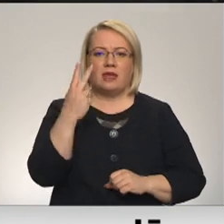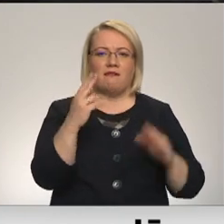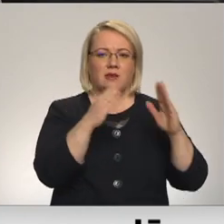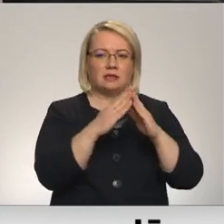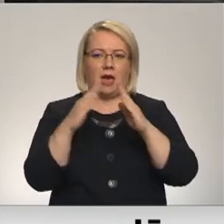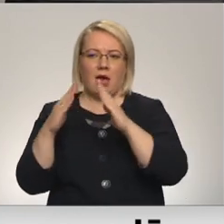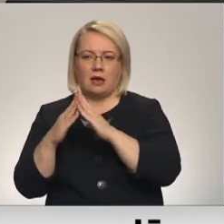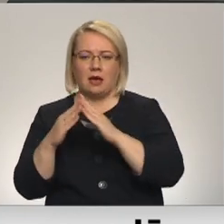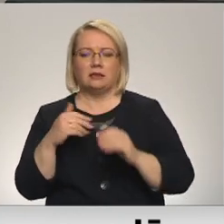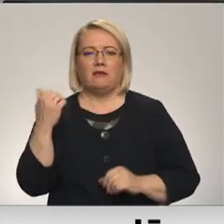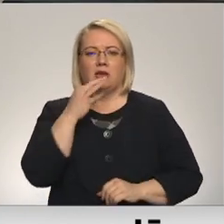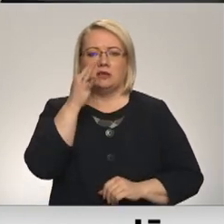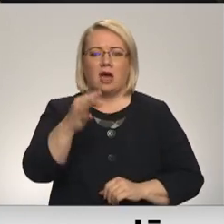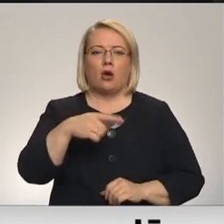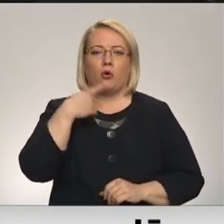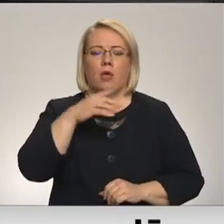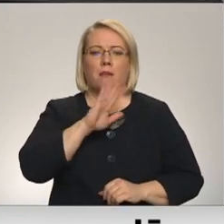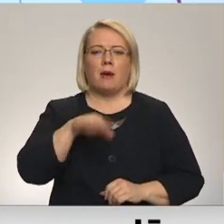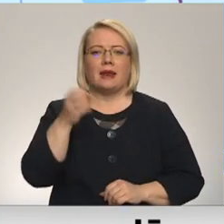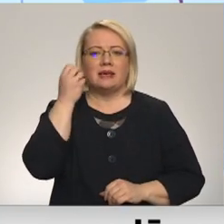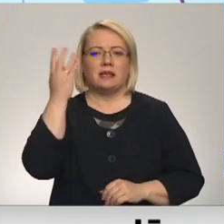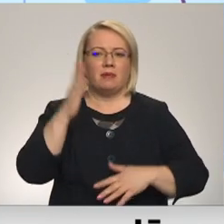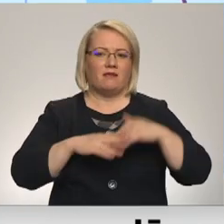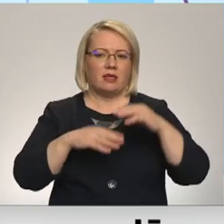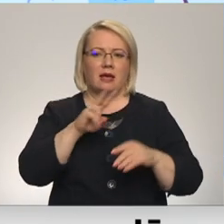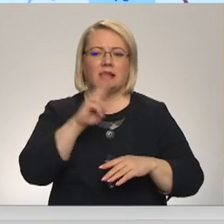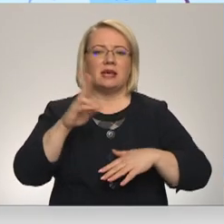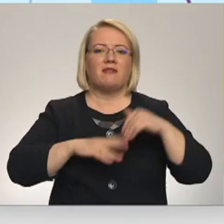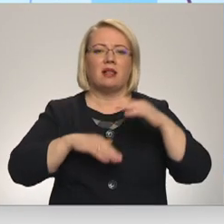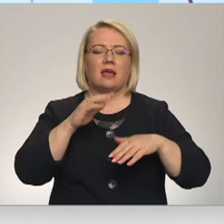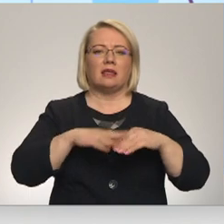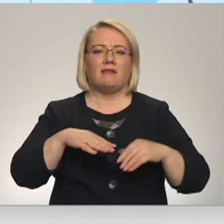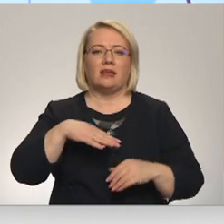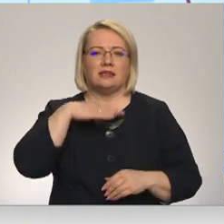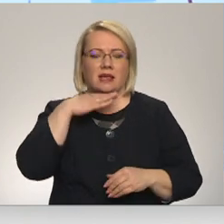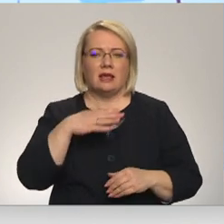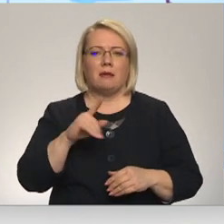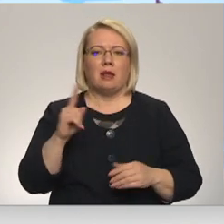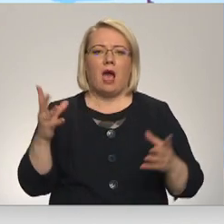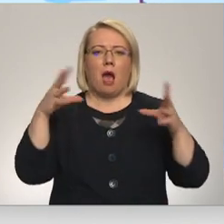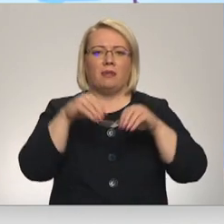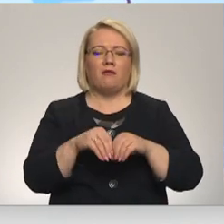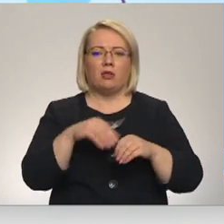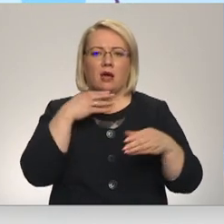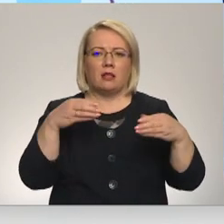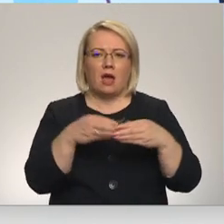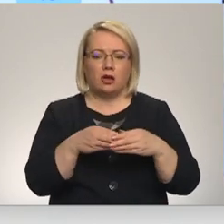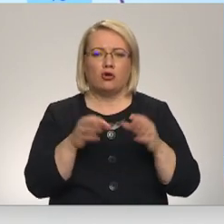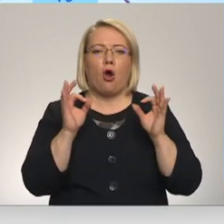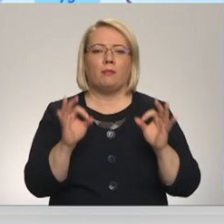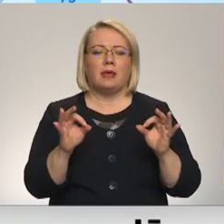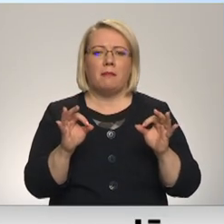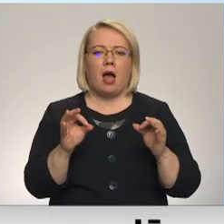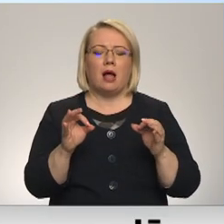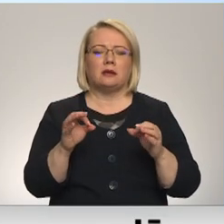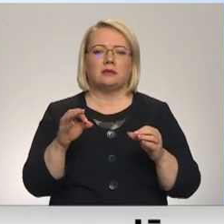Runāt par izglītības kvalitāti, kas tad ir kvalitātīva izglītība. Nav apvienoto klašu, ir salīdzinoši optimāls bērnu skaits vienā